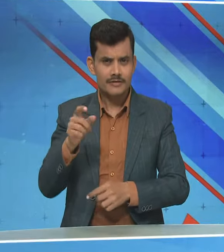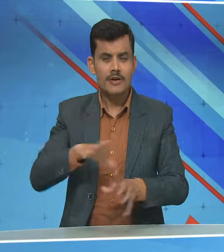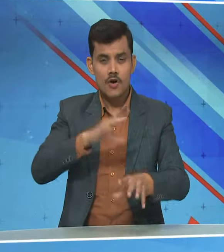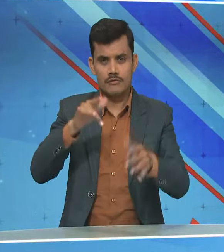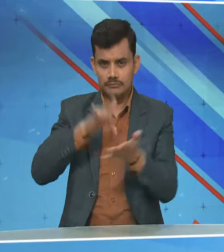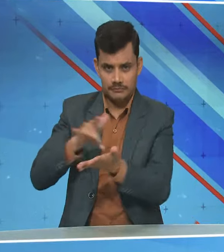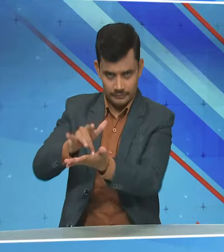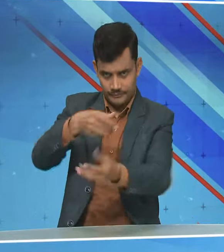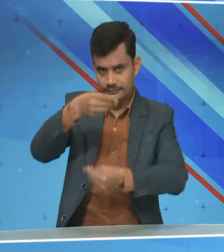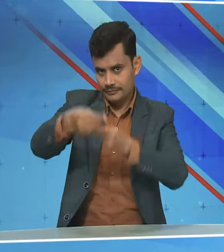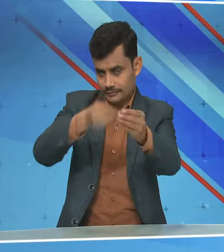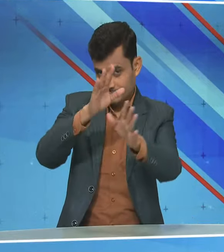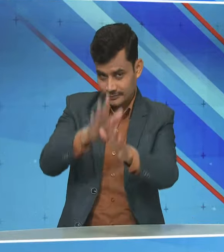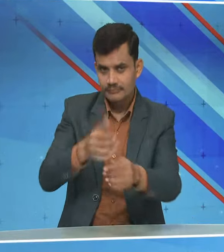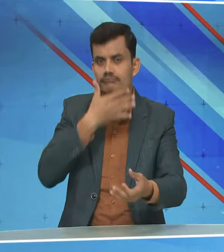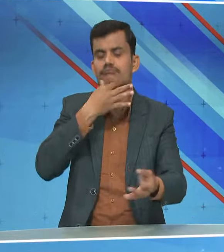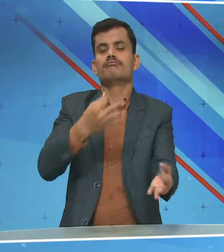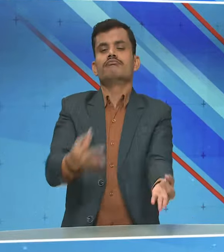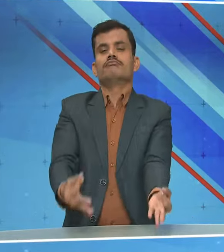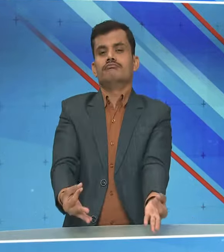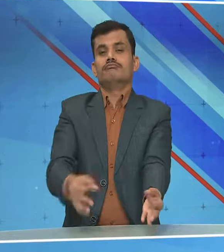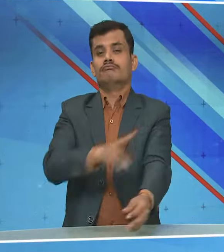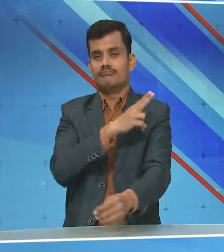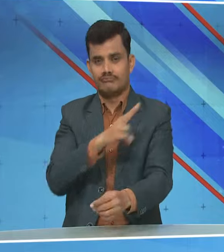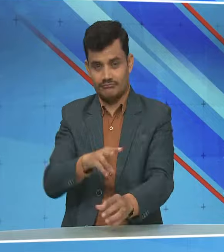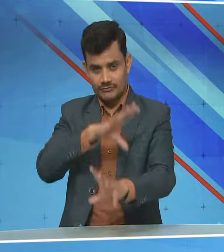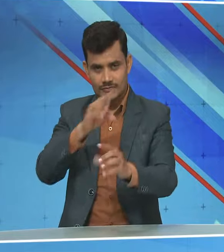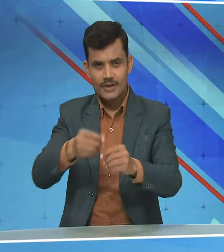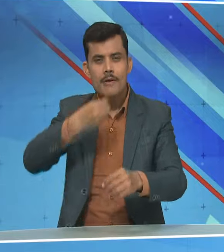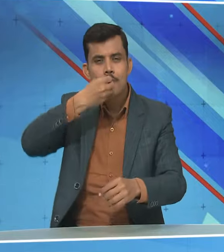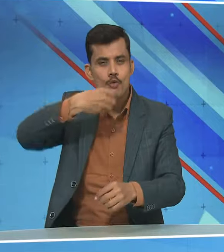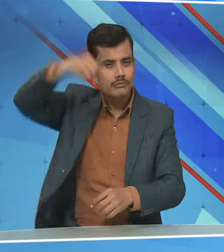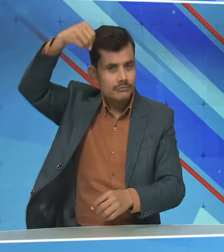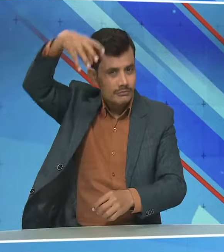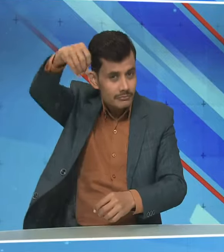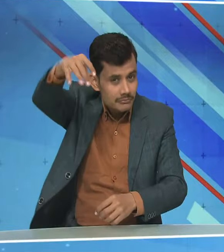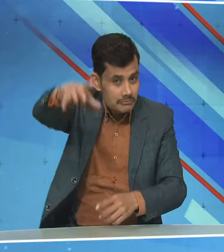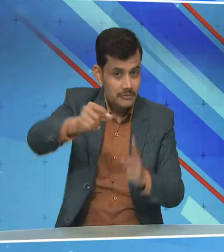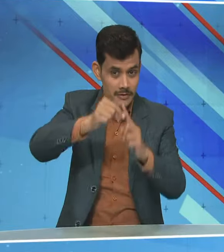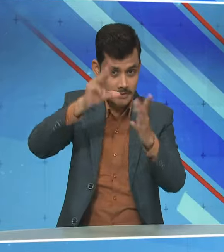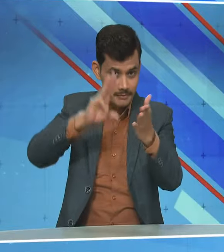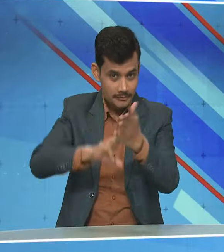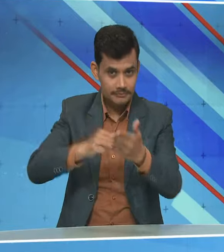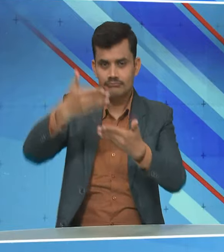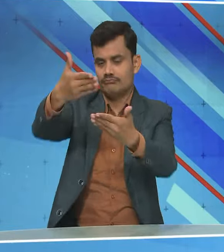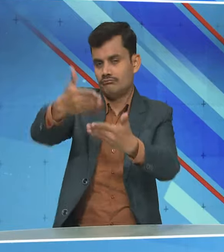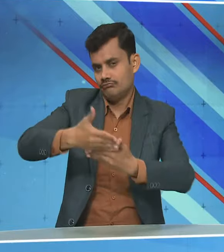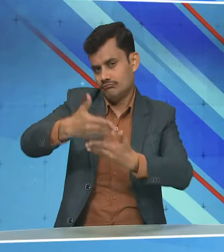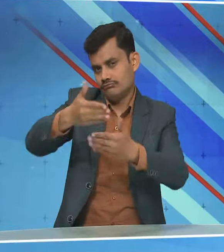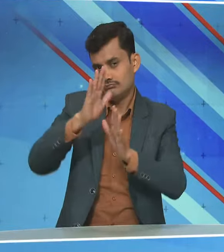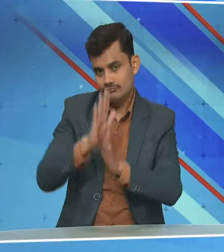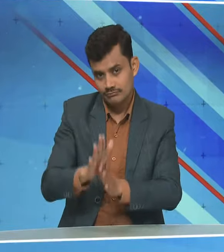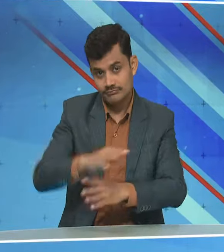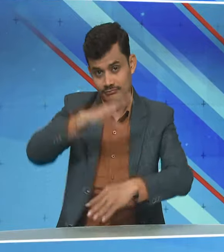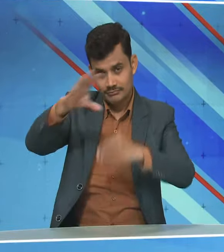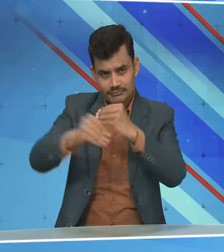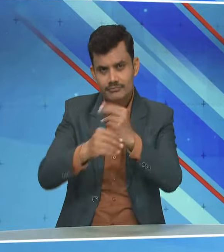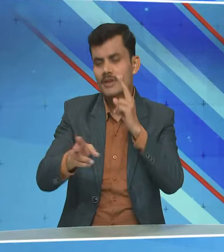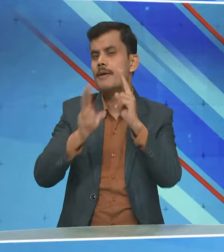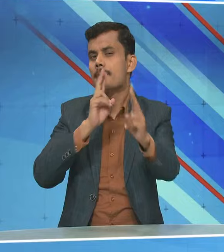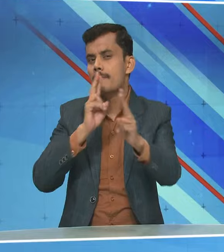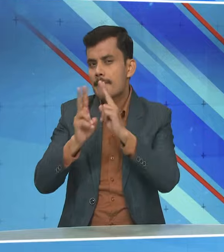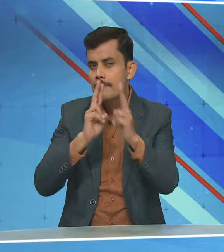स्थान दिया जाएगा साधू संत्गणों के द्वारा पुष्परवर्शा कर प्रधानमंत्री का अभिनंदन किया जाना है उनसे